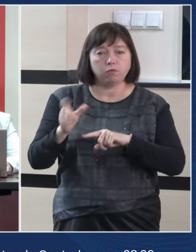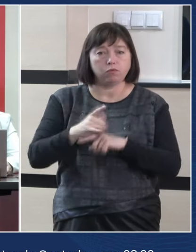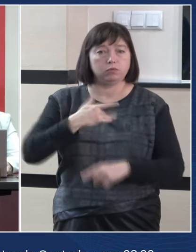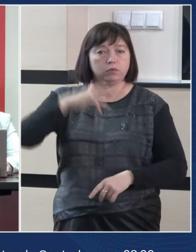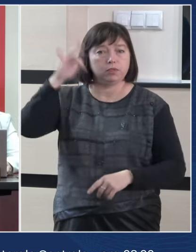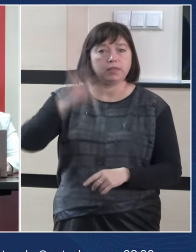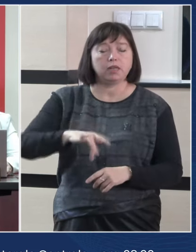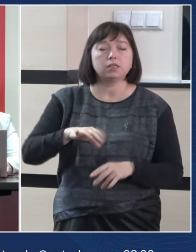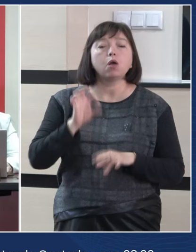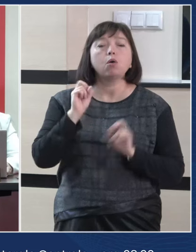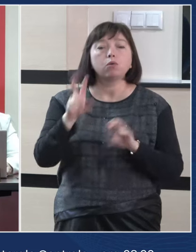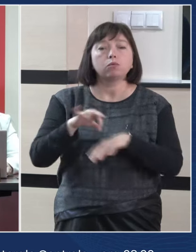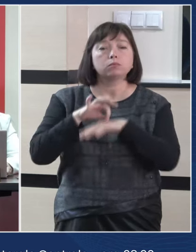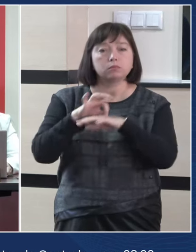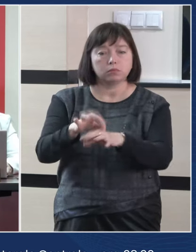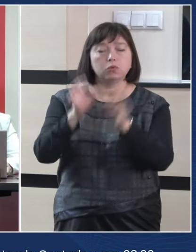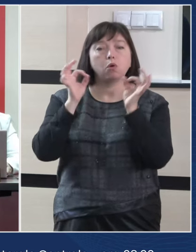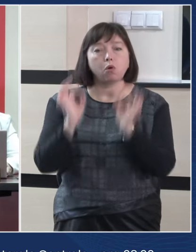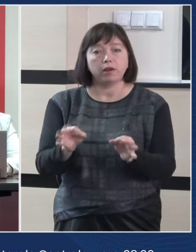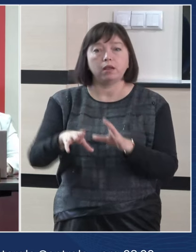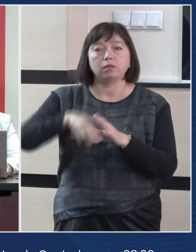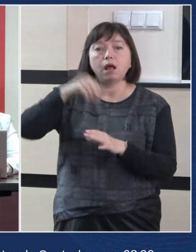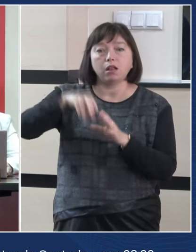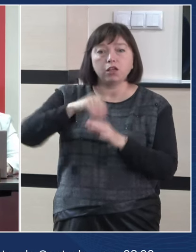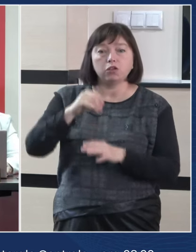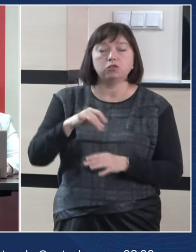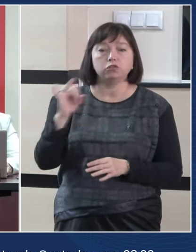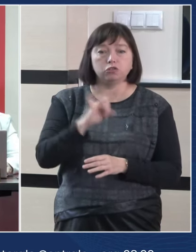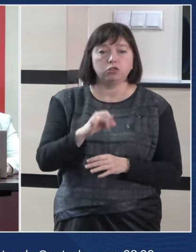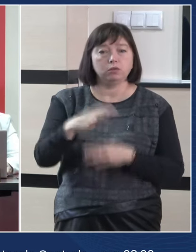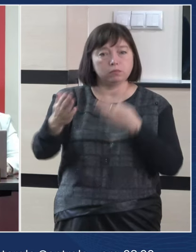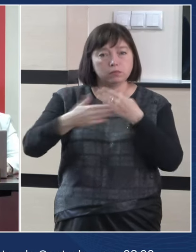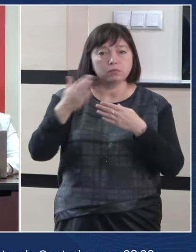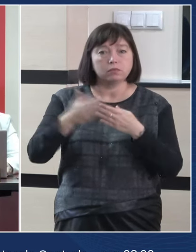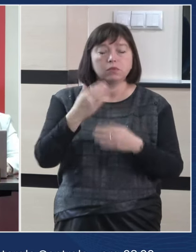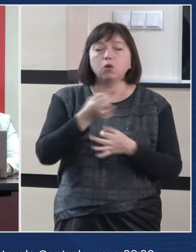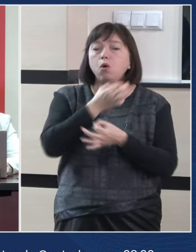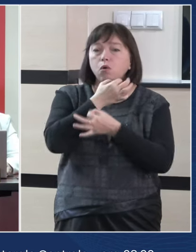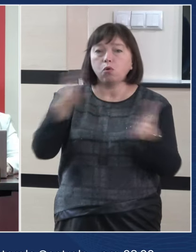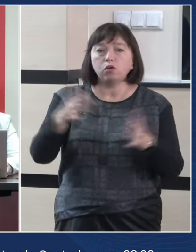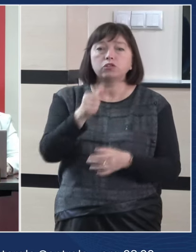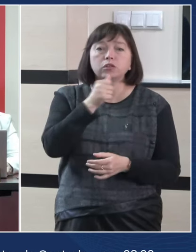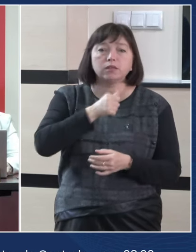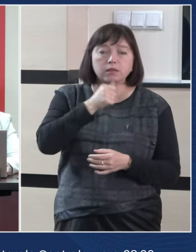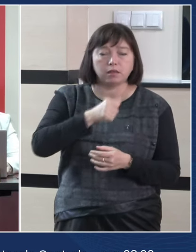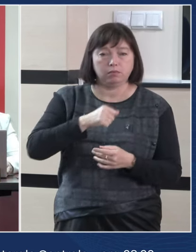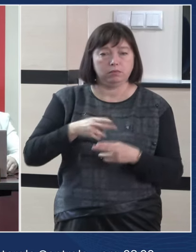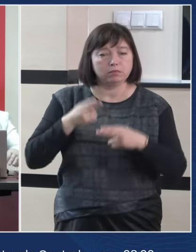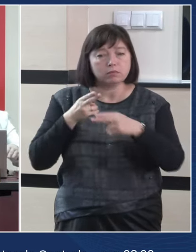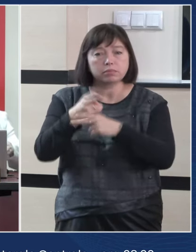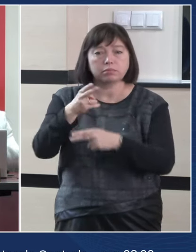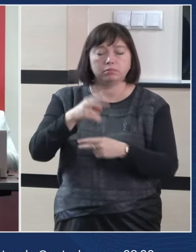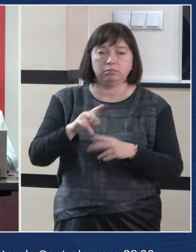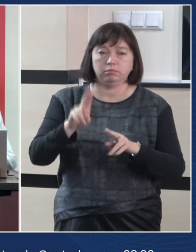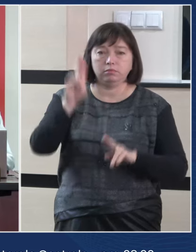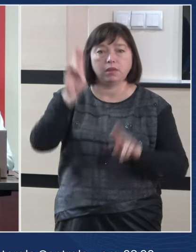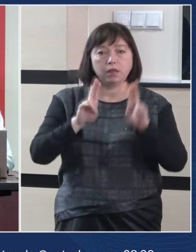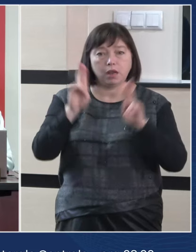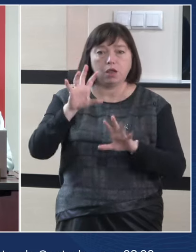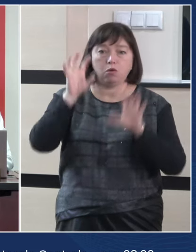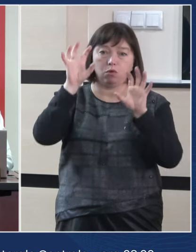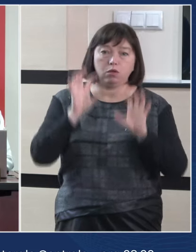strictețe desfășurarea corectă a alegerilor și va sancționa orice tentativă de încălcare a normelor.